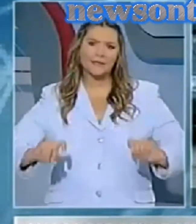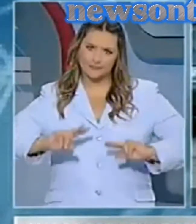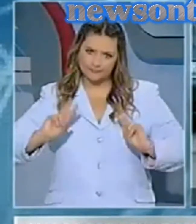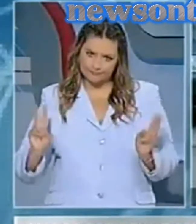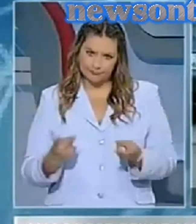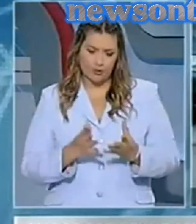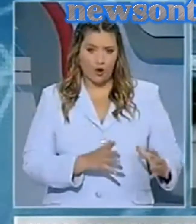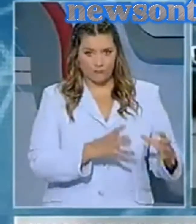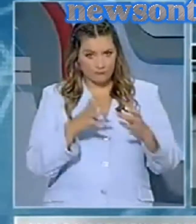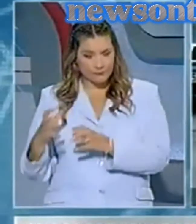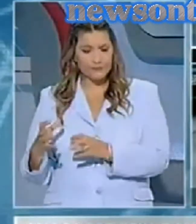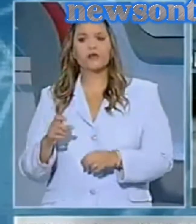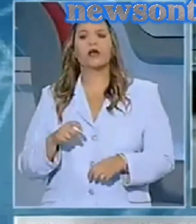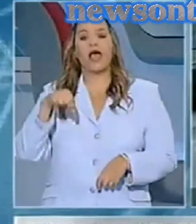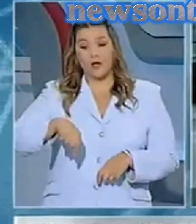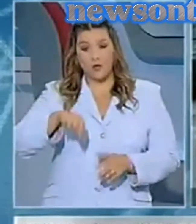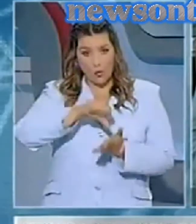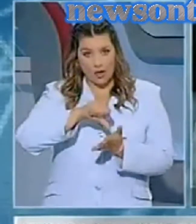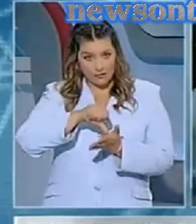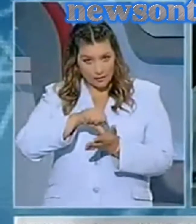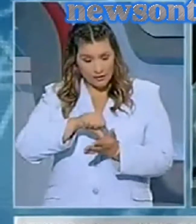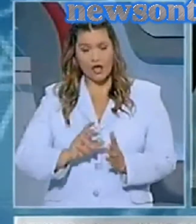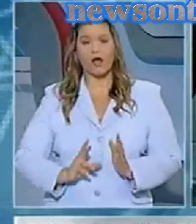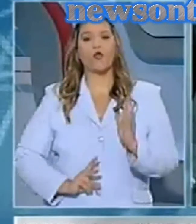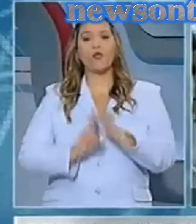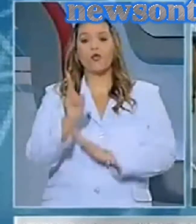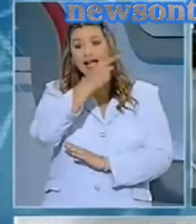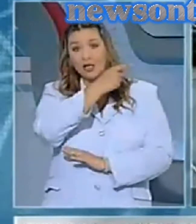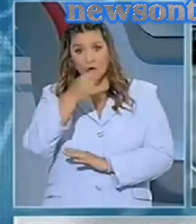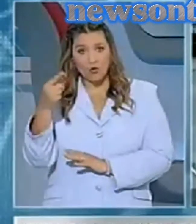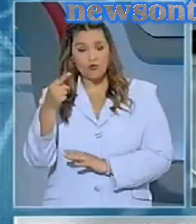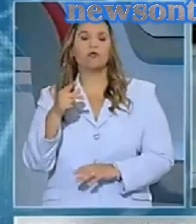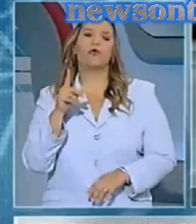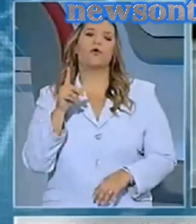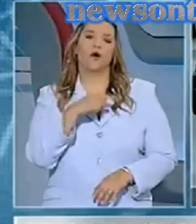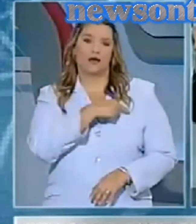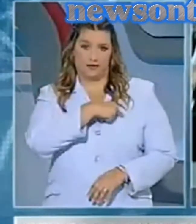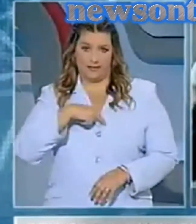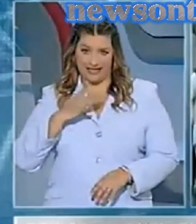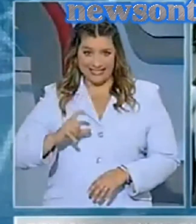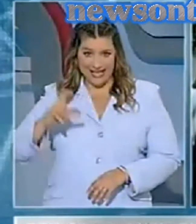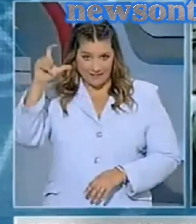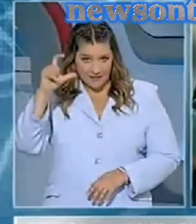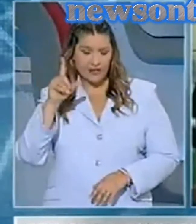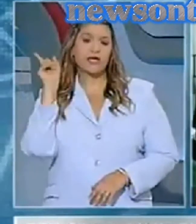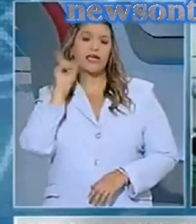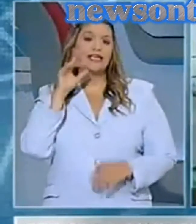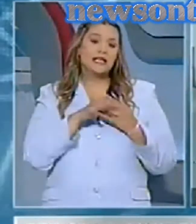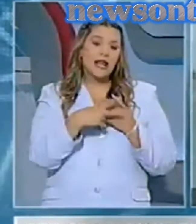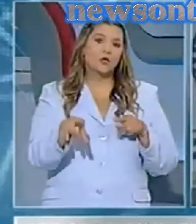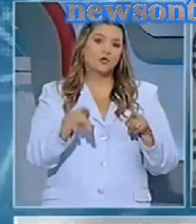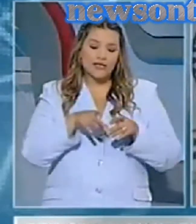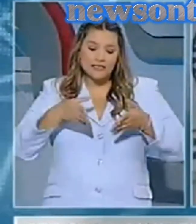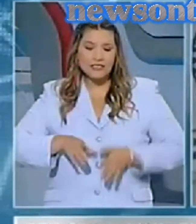Αυτή τη στιγμή, στη Γενική Αστυνομική Διέθυνση, στο 12ο όροφο, βρίσκεται η Ελένη Ζαρούλια και η κόρη του Νίκου Μιχαλολιάκου Ουρανία.